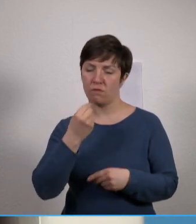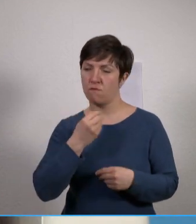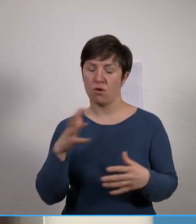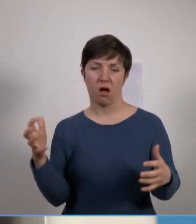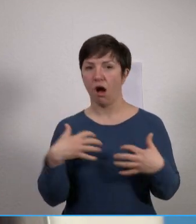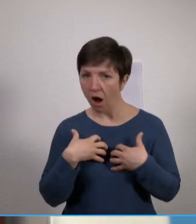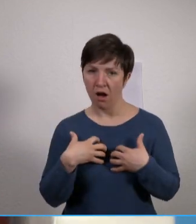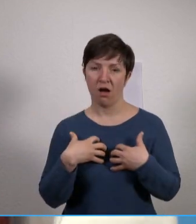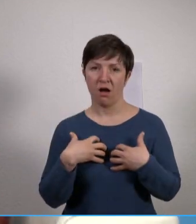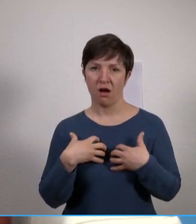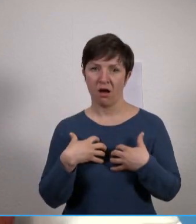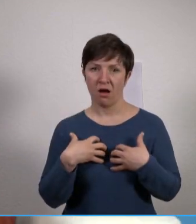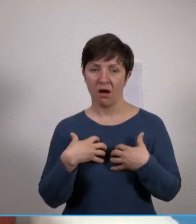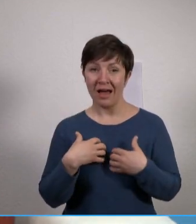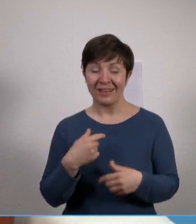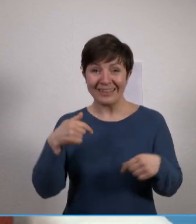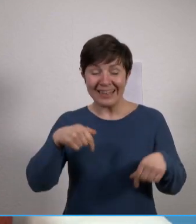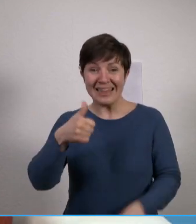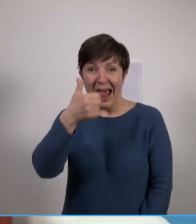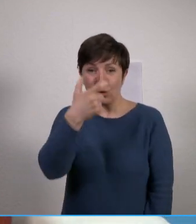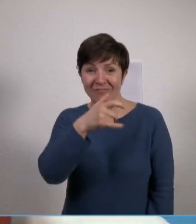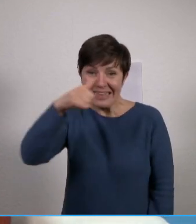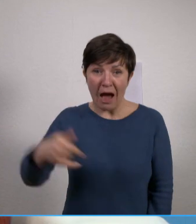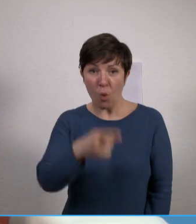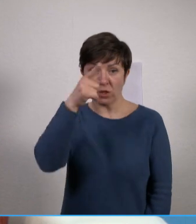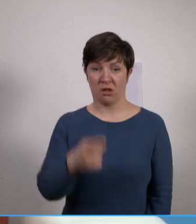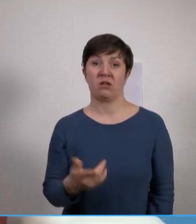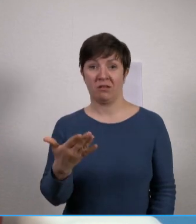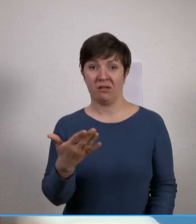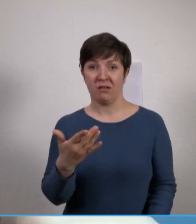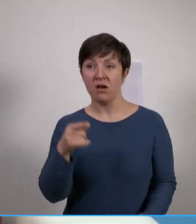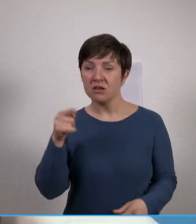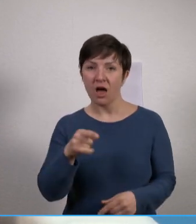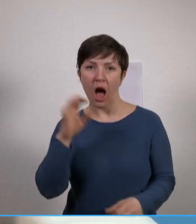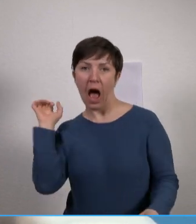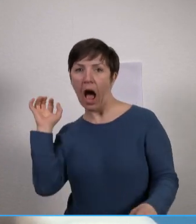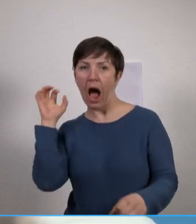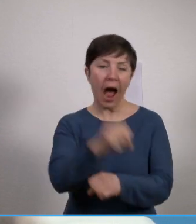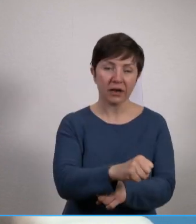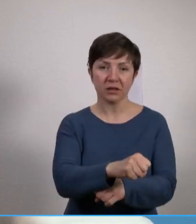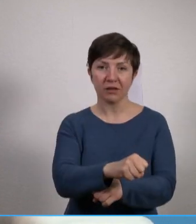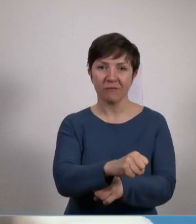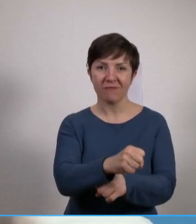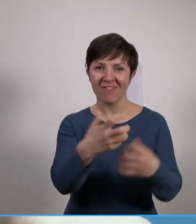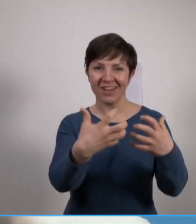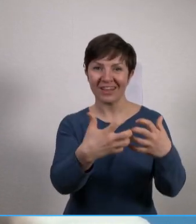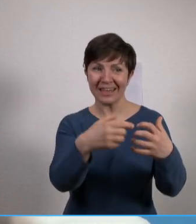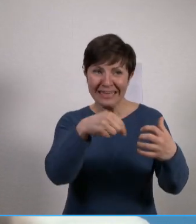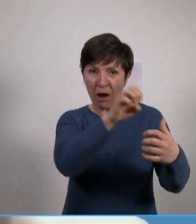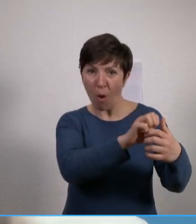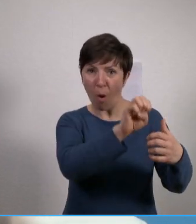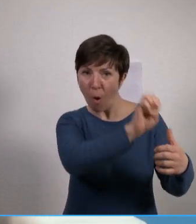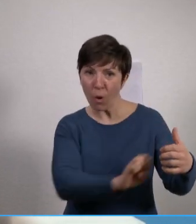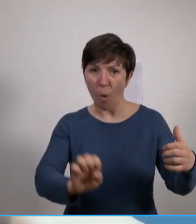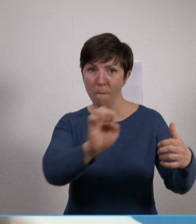bin darüber, dass im 21. Jahrhundert ein Angriffskrieg auf europäischem Boden, der das